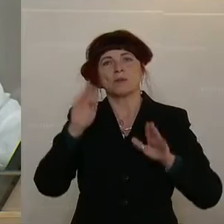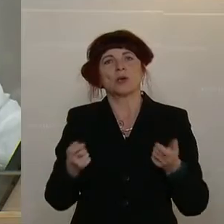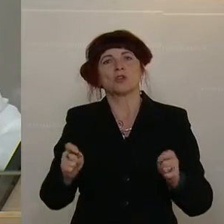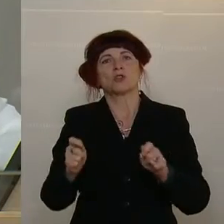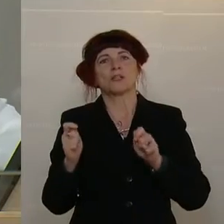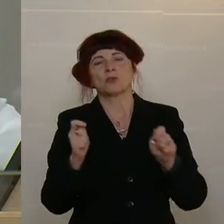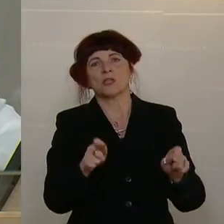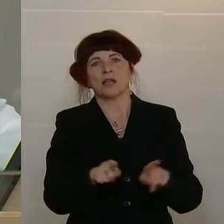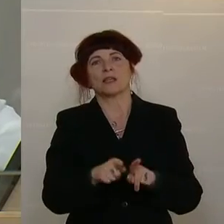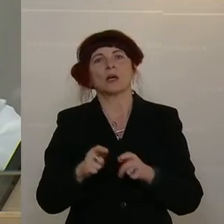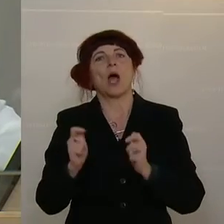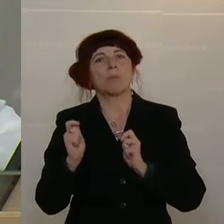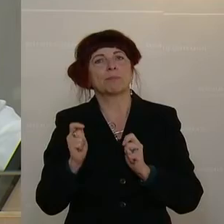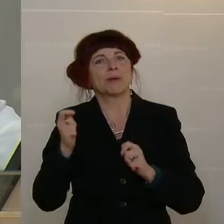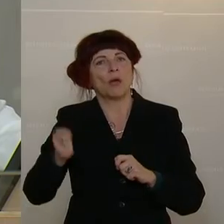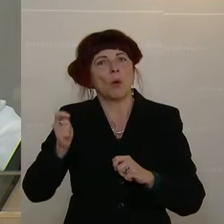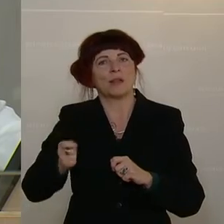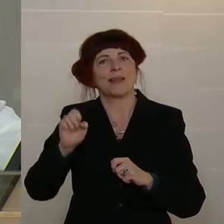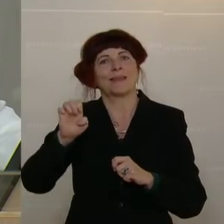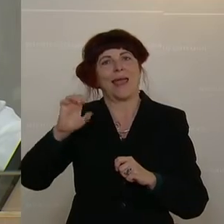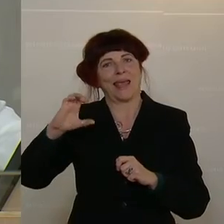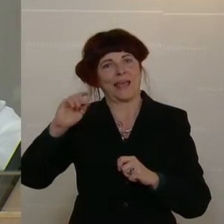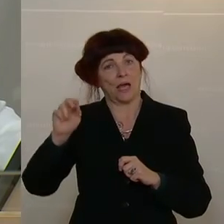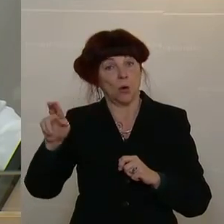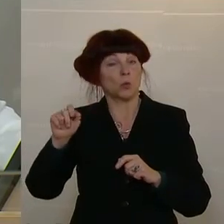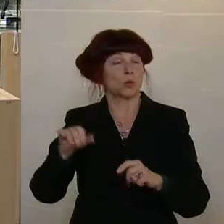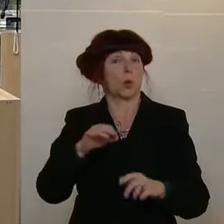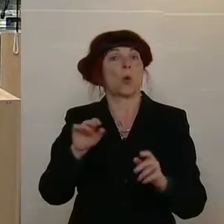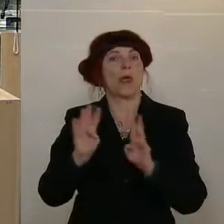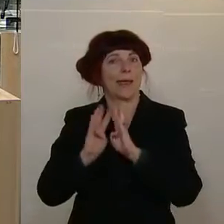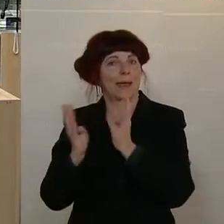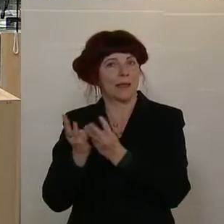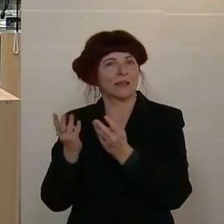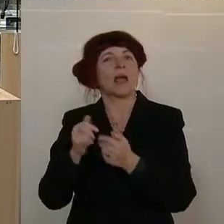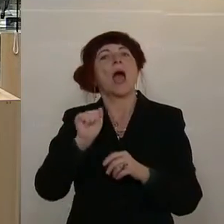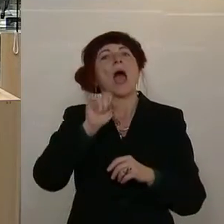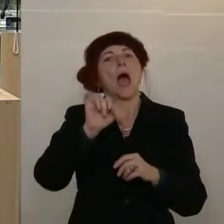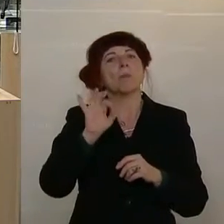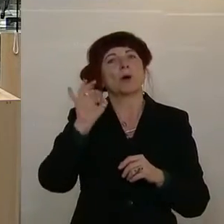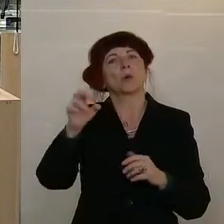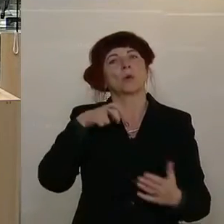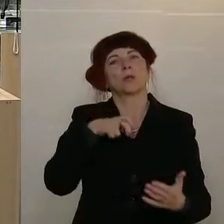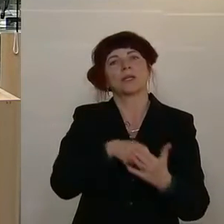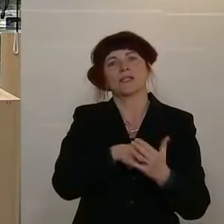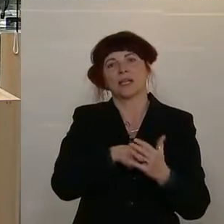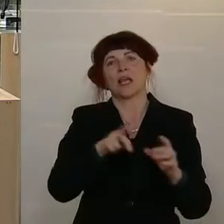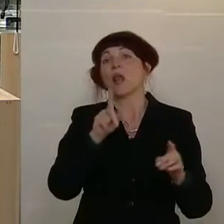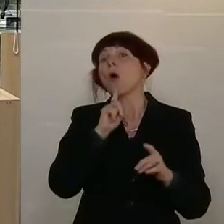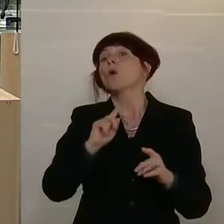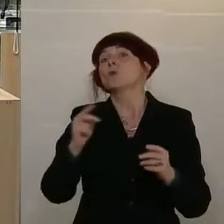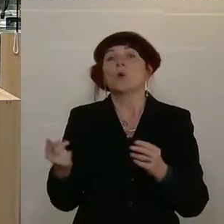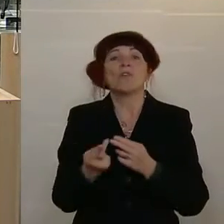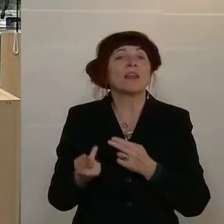Entschließungsantrag der Abgeordneten Cornelia Ecker. Kolleginnen und Kollegen, betreffend Amagüter-Zeichen nur bei durchgehend